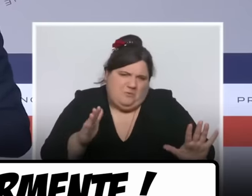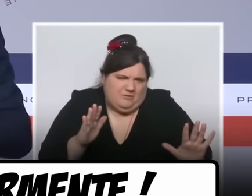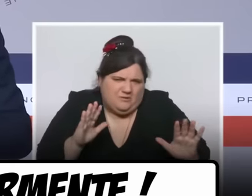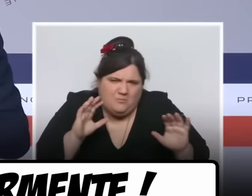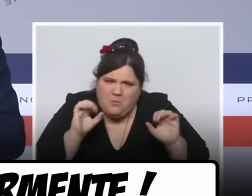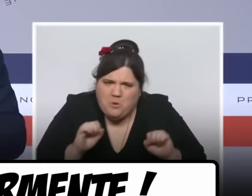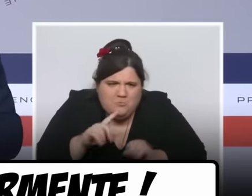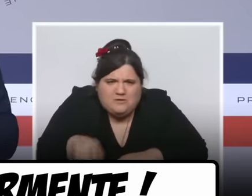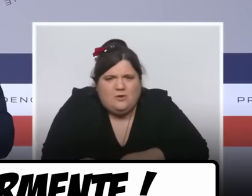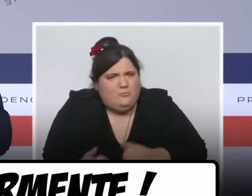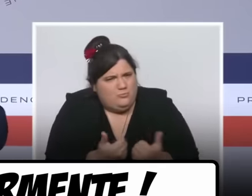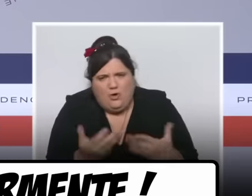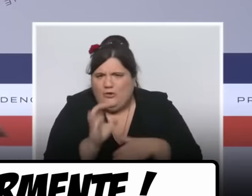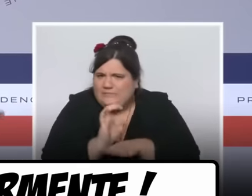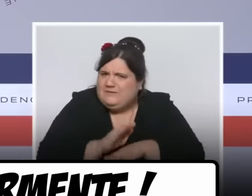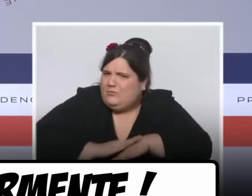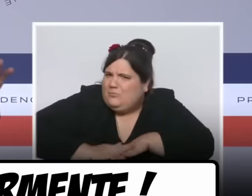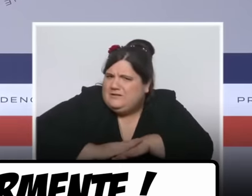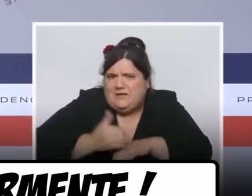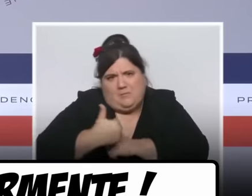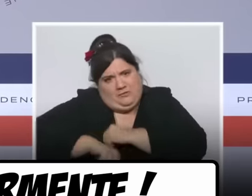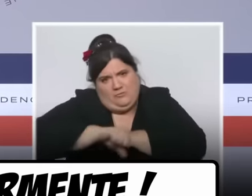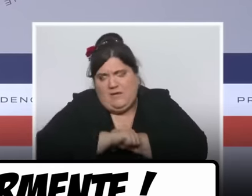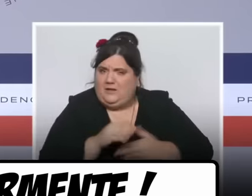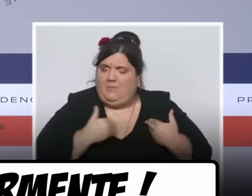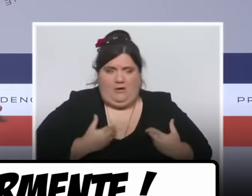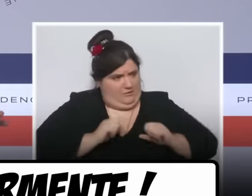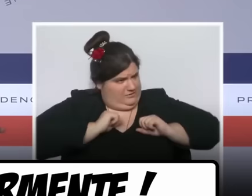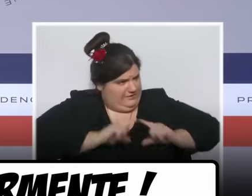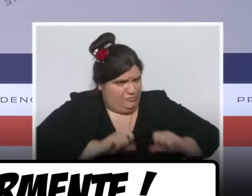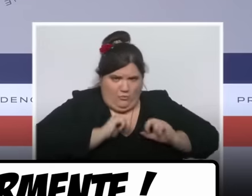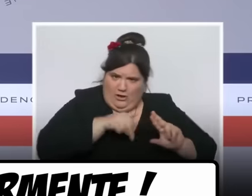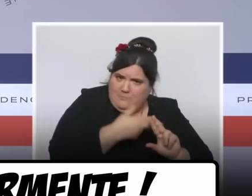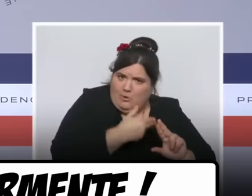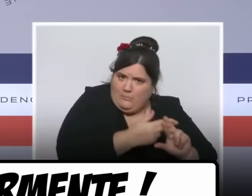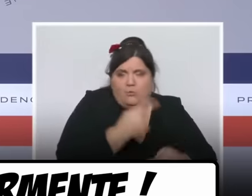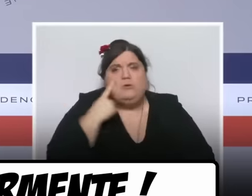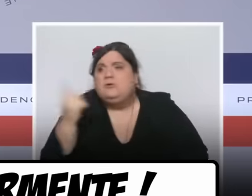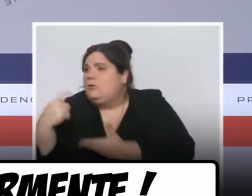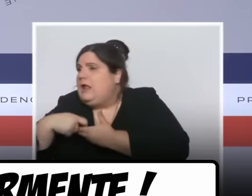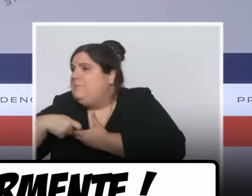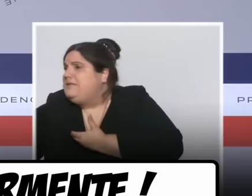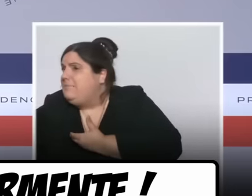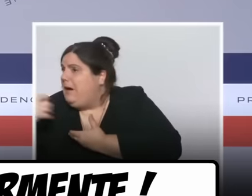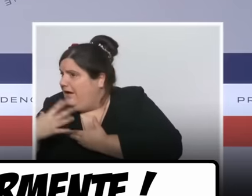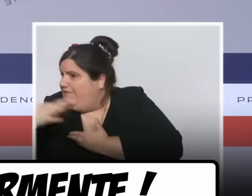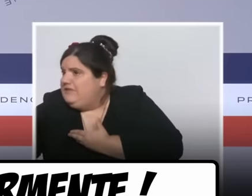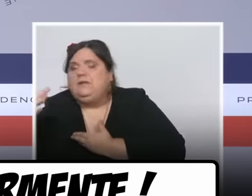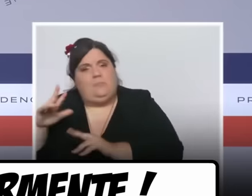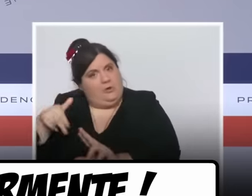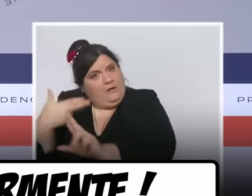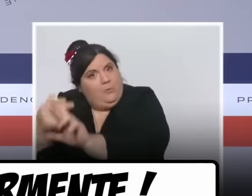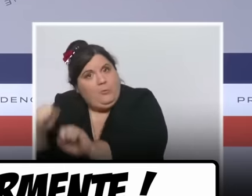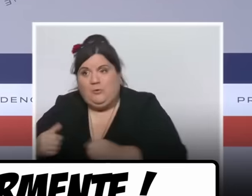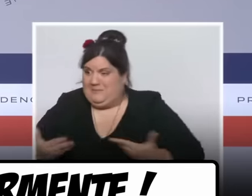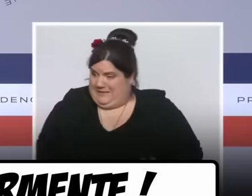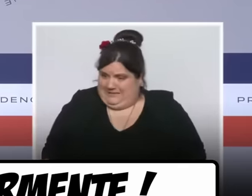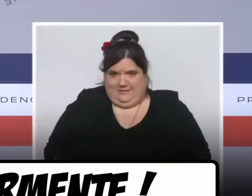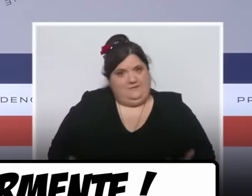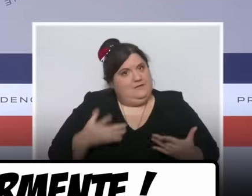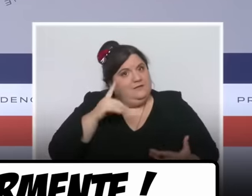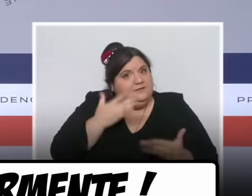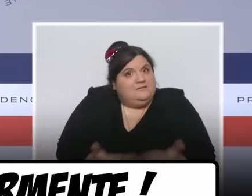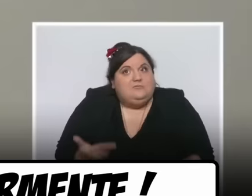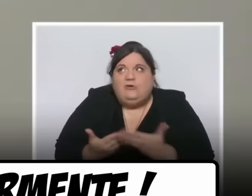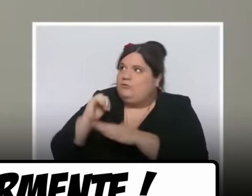à peu près, même plusieurs émissions politiques par semaine. Donc j'accepterai volontiers l'invitation de Mediapart. Je vous dis juste qu'ici, c'est un lieu institutionnel. D